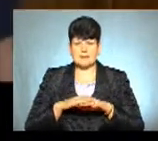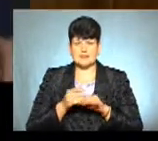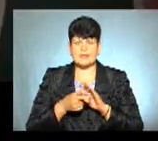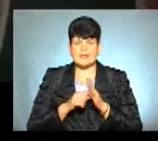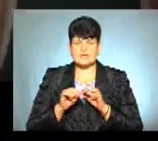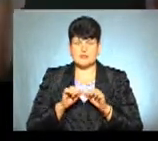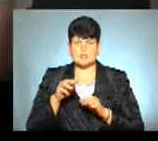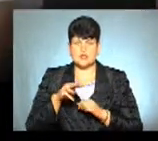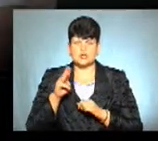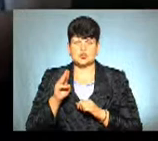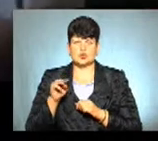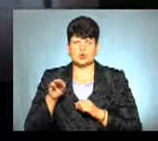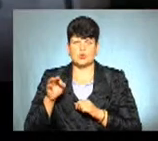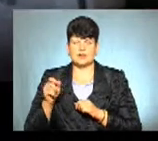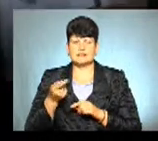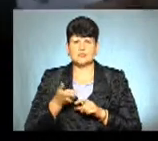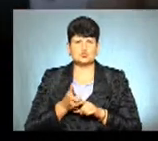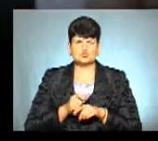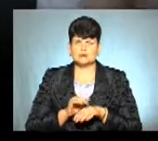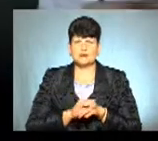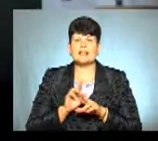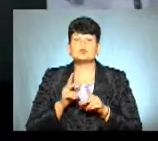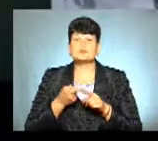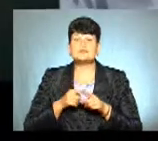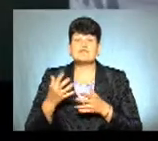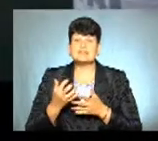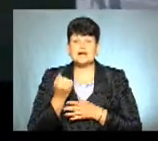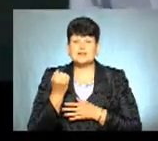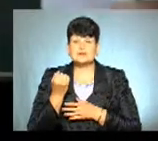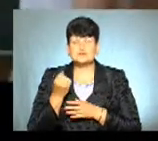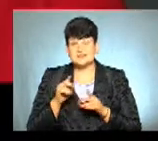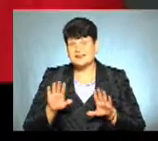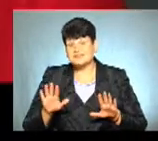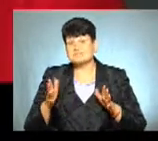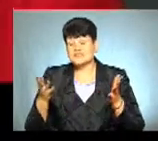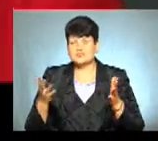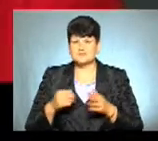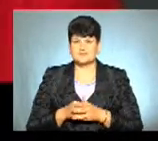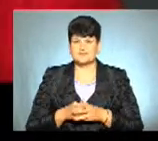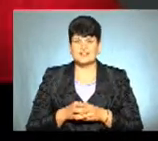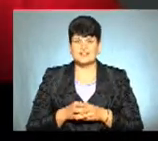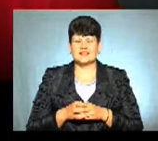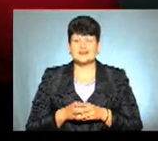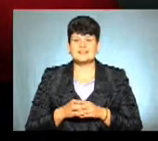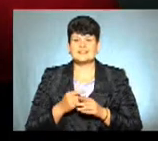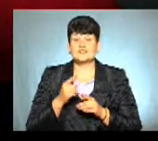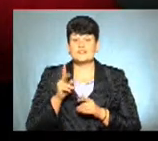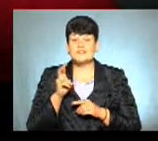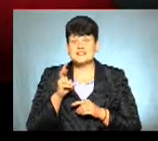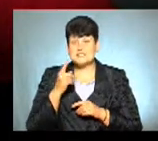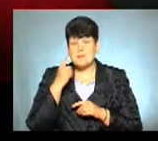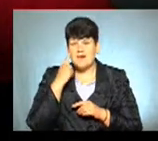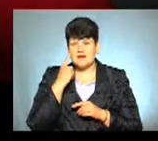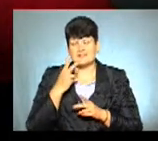Штокалу. Ти дуже молодець. Скажіть, як тобі то вдалося. Ну, так прийшло. Чи 200 балів, я навіть не можу вам